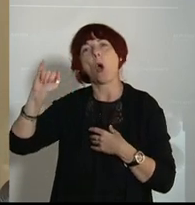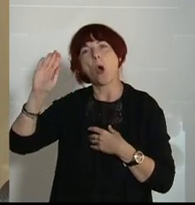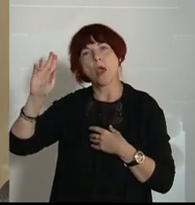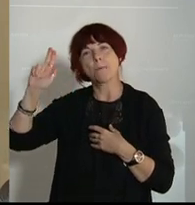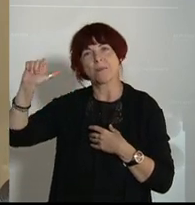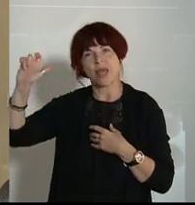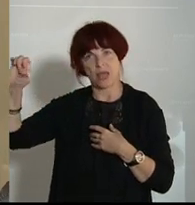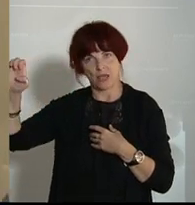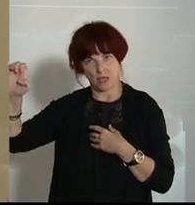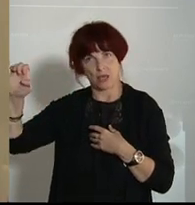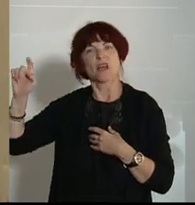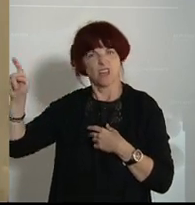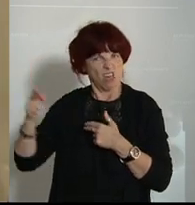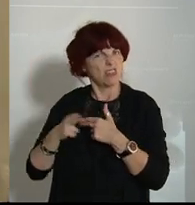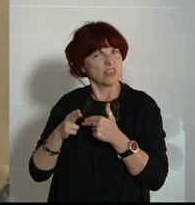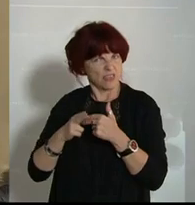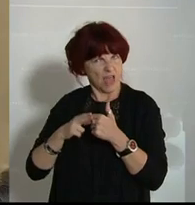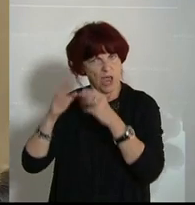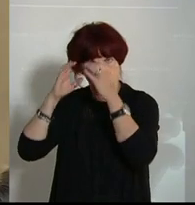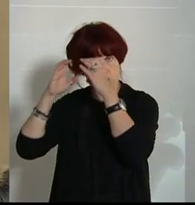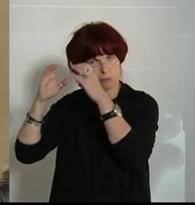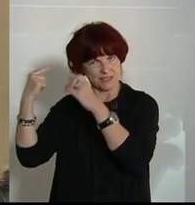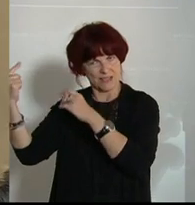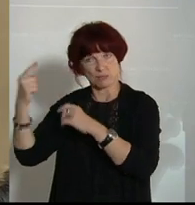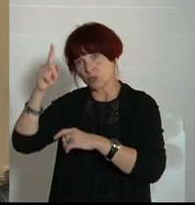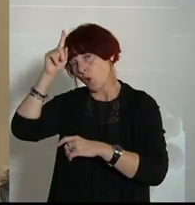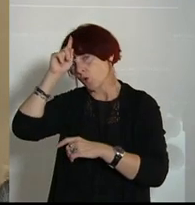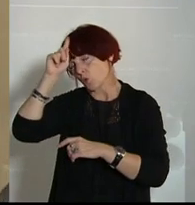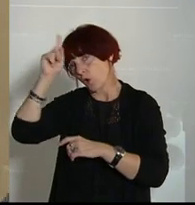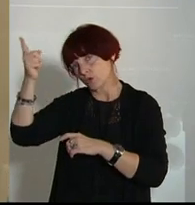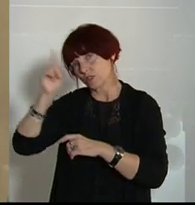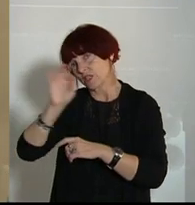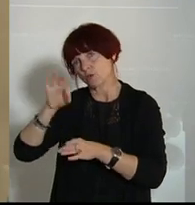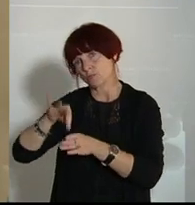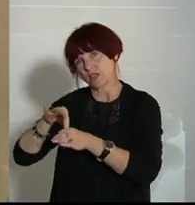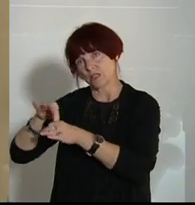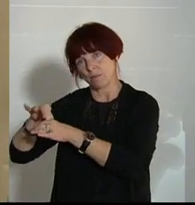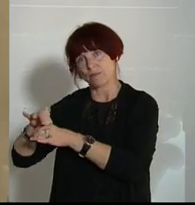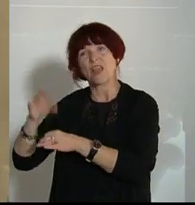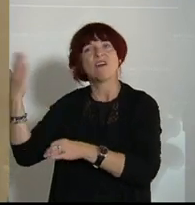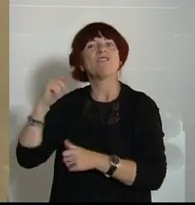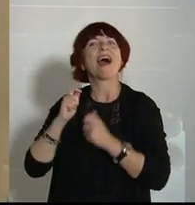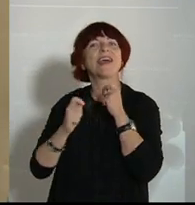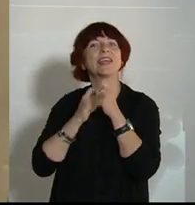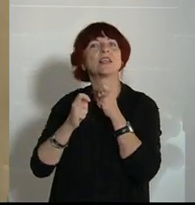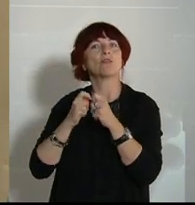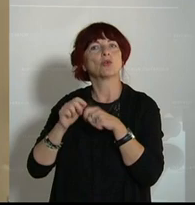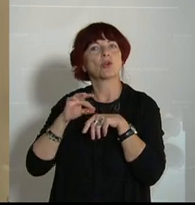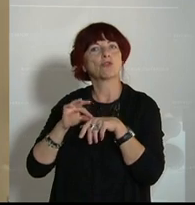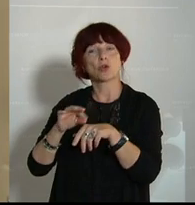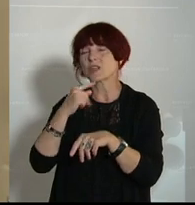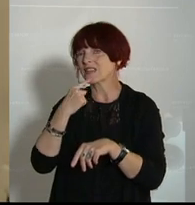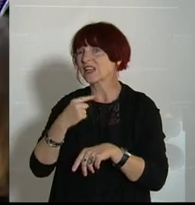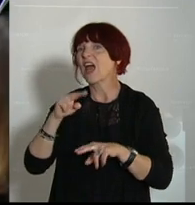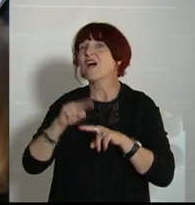auch ein Paradebeispiel für deutsche Sparsamkeit ist. Der hat kürzlich in einem Interview gesagt, wenn Europa überhaupt noch eine Chance haben will, muss es sich